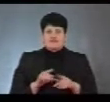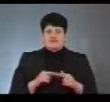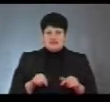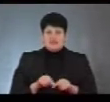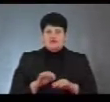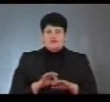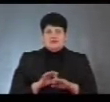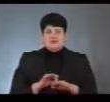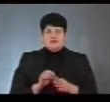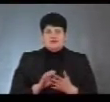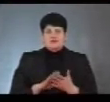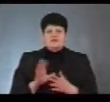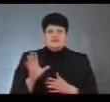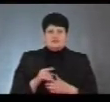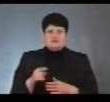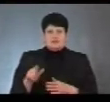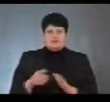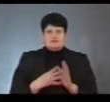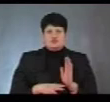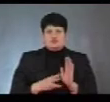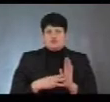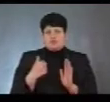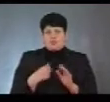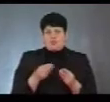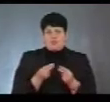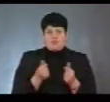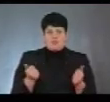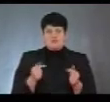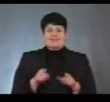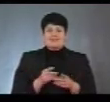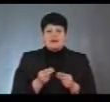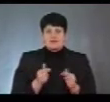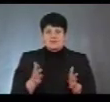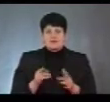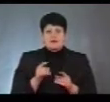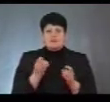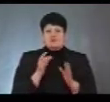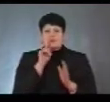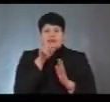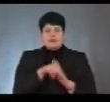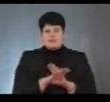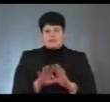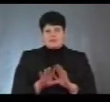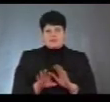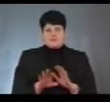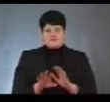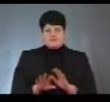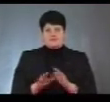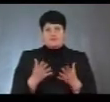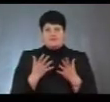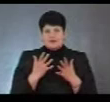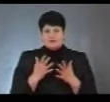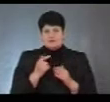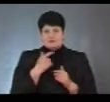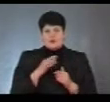тернополяни 98-го року пропали з бази даних. Вони не пропали, вони туди просто не потрапляли. От як ми вже з'ясували з пані Ольою,